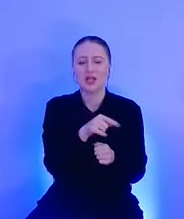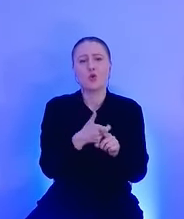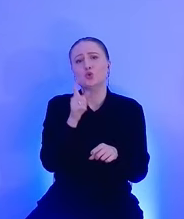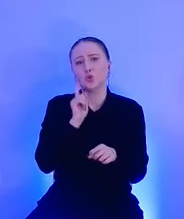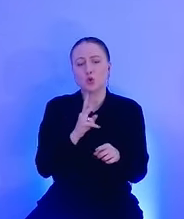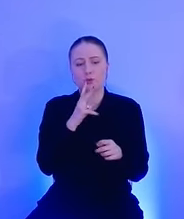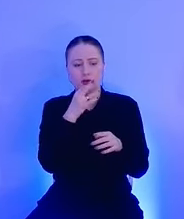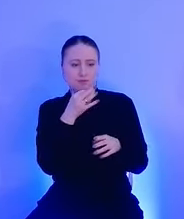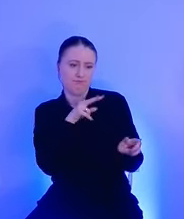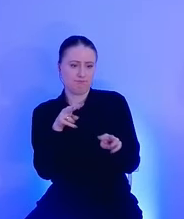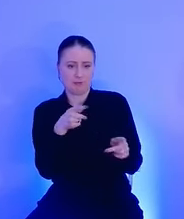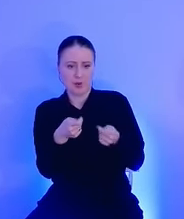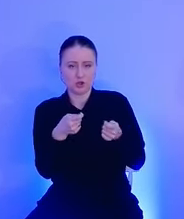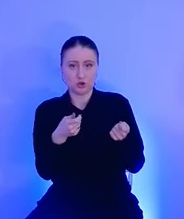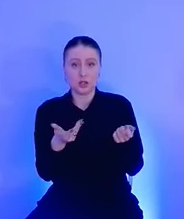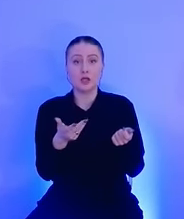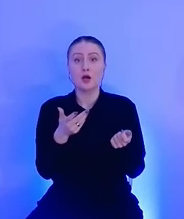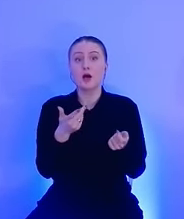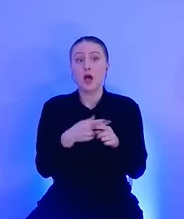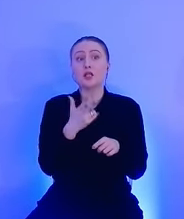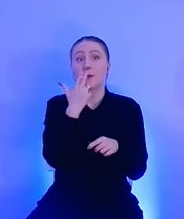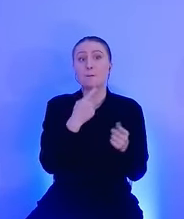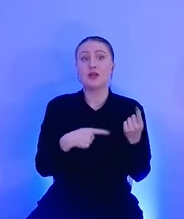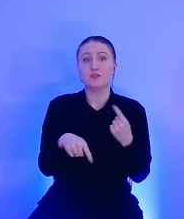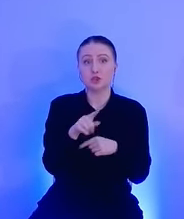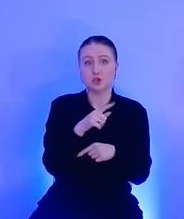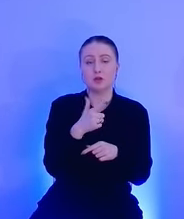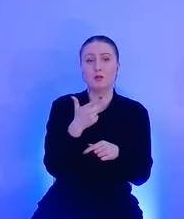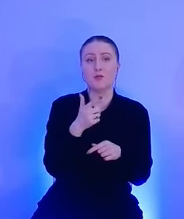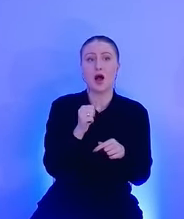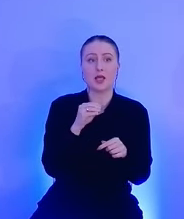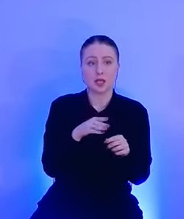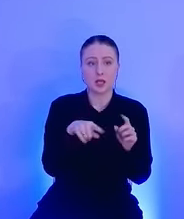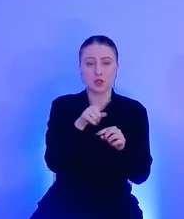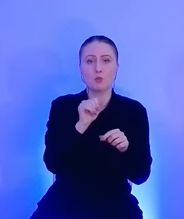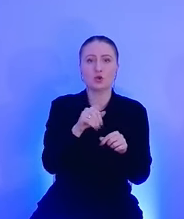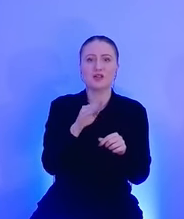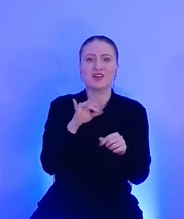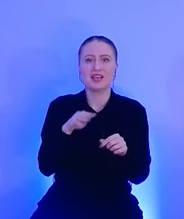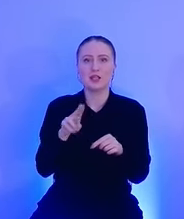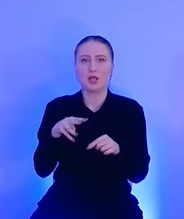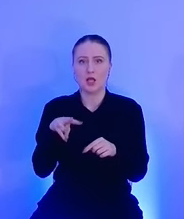удобно менеджерить. То есть это всем привычный агент, и это, например, можно делать через FleetDM.